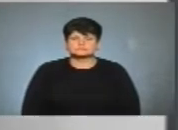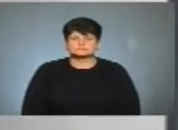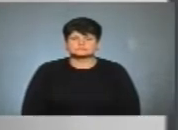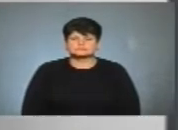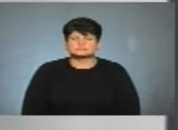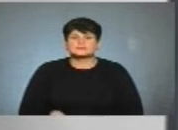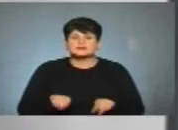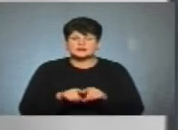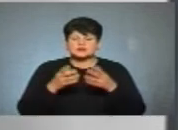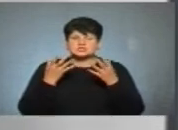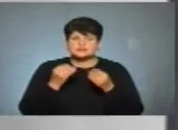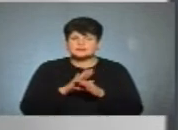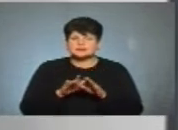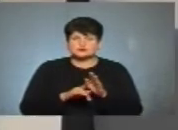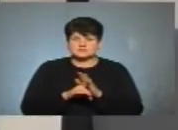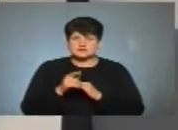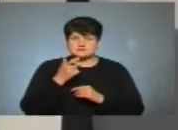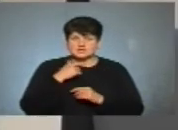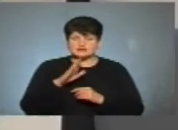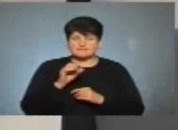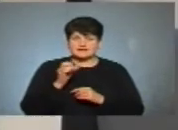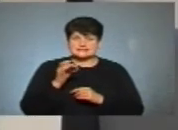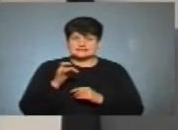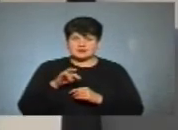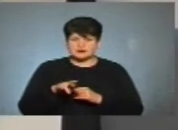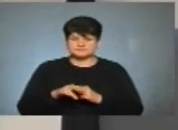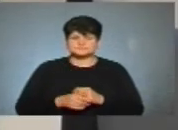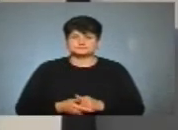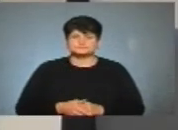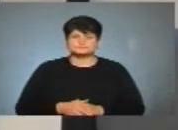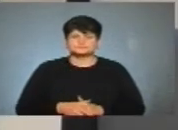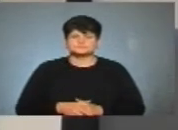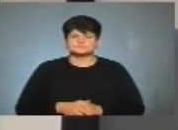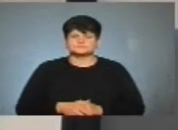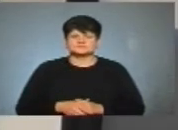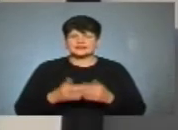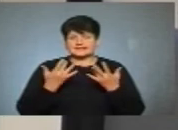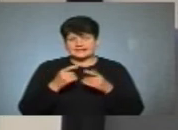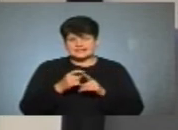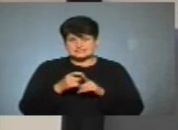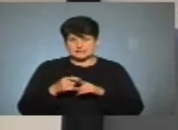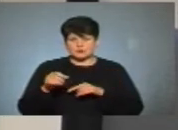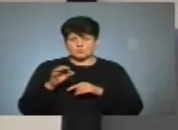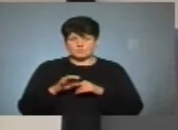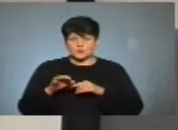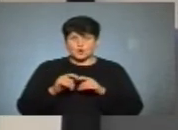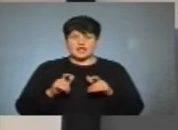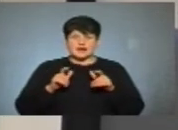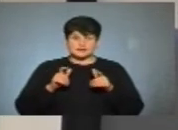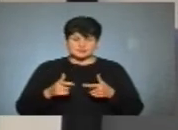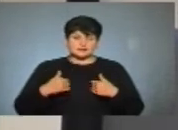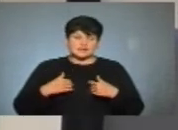Так, ще ми не розпочинали з пана Василя. Так, розпочнемо з цієї сторони. Кілька слів про карантин.